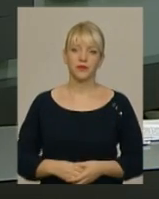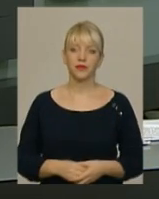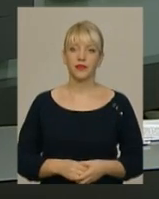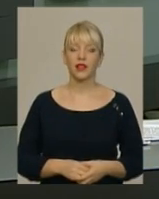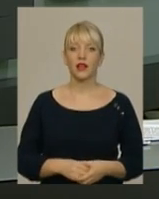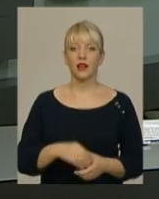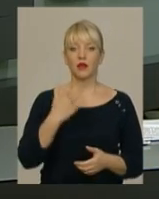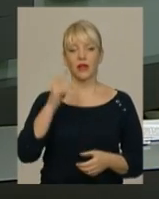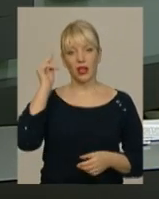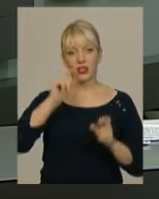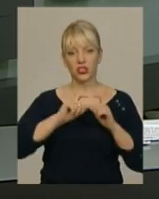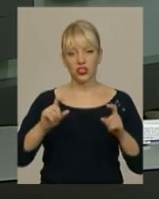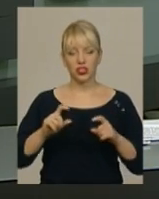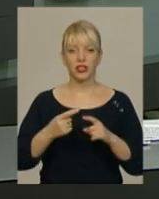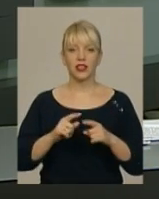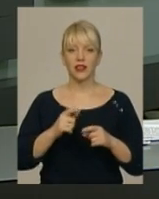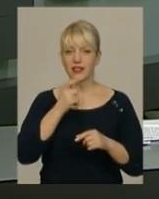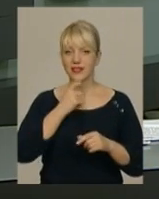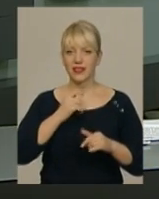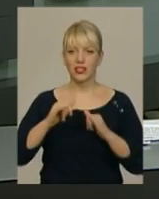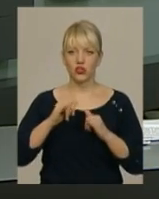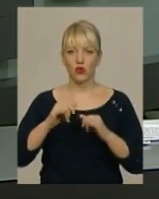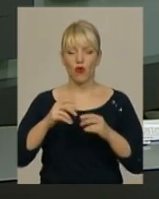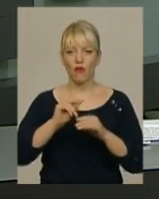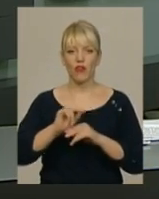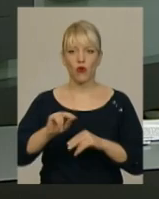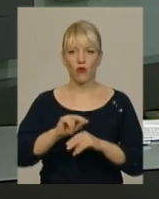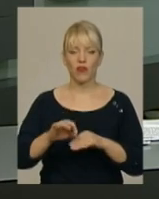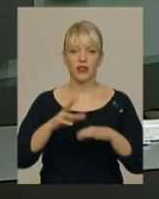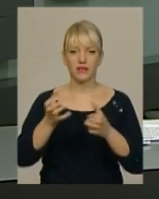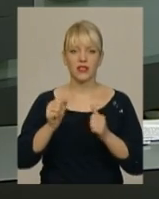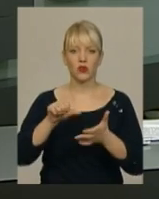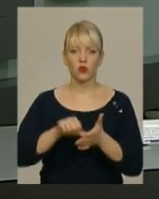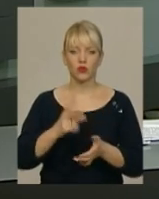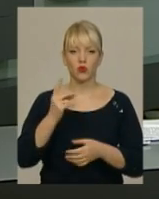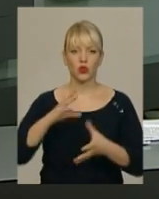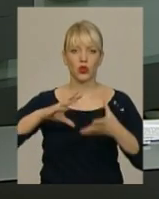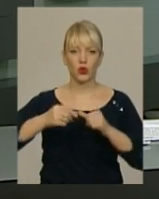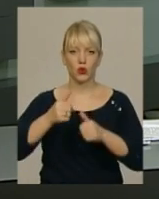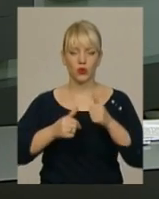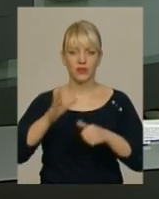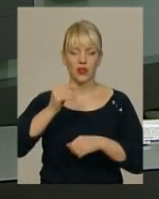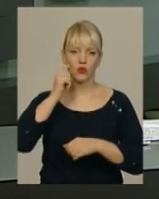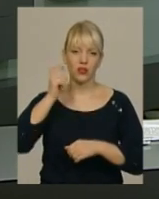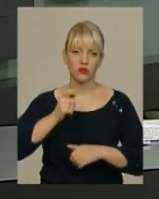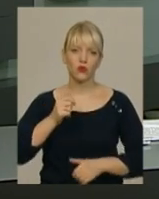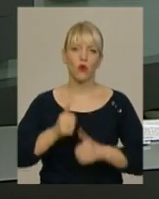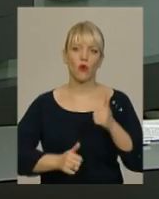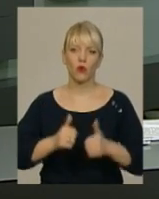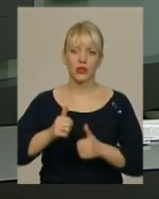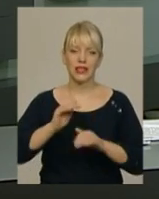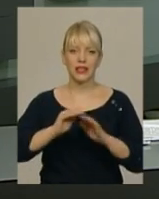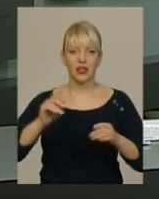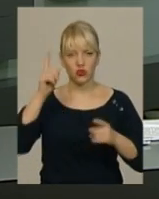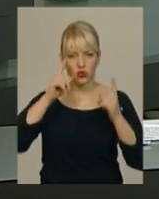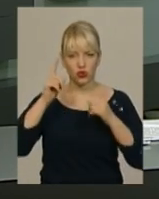П'ять шкіл естетичного виховання міста Хмельницького взяли участь у другому турі всеукраїнського конкурсу дитячої творчості «Об